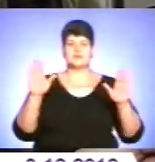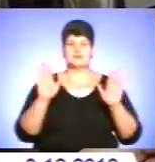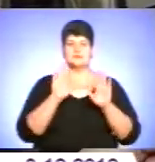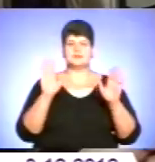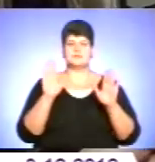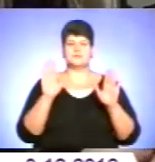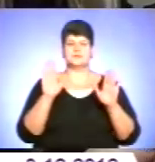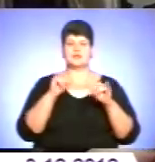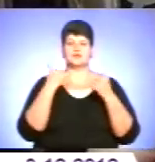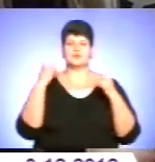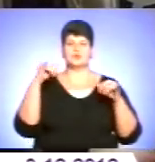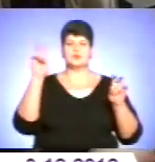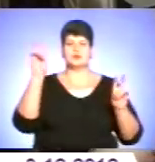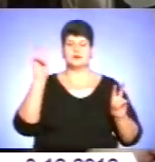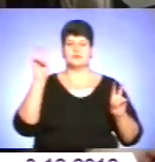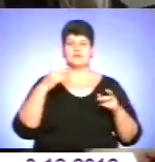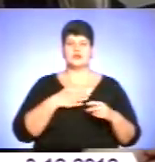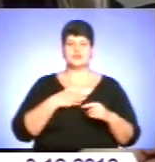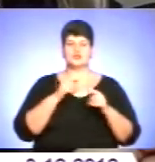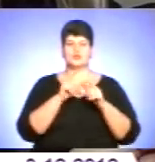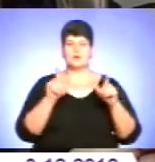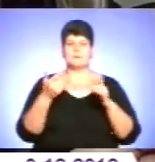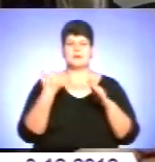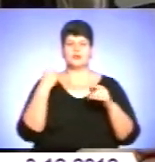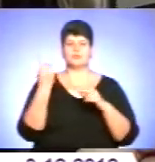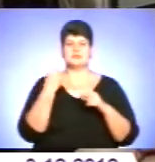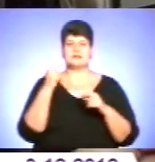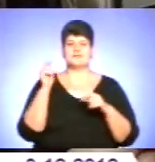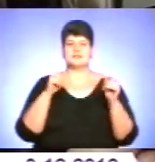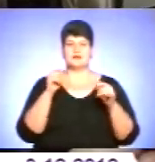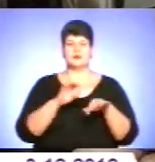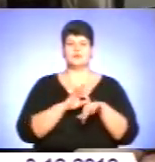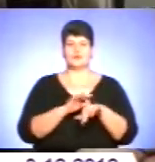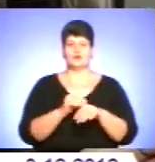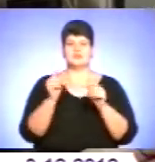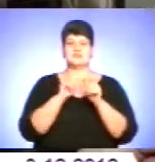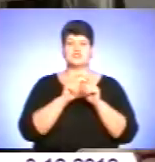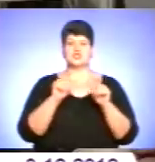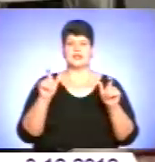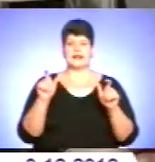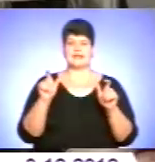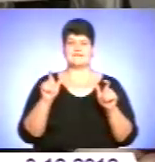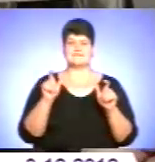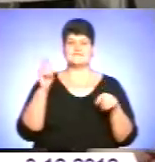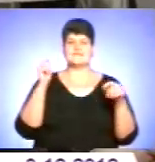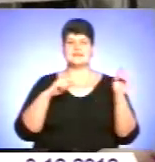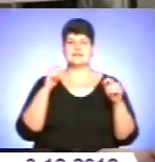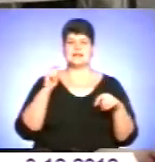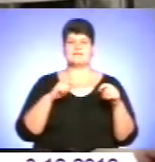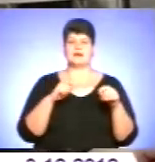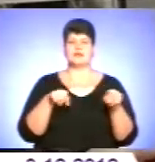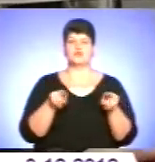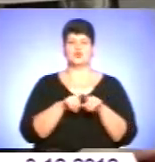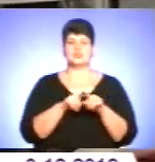чудес. Також в нашій школі перед обласним фестивалем проводиться шкільний фестиваль. Тоже всі